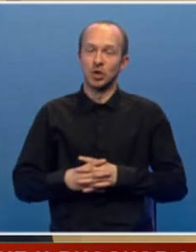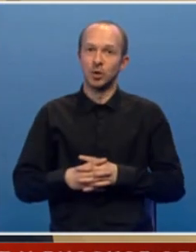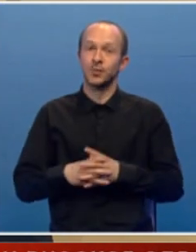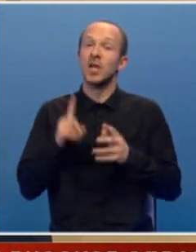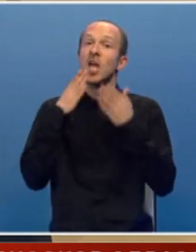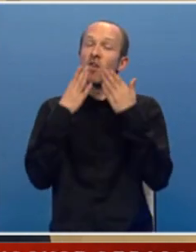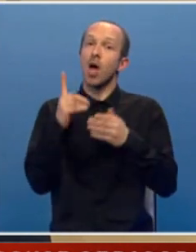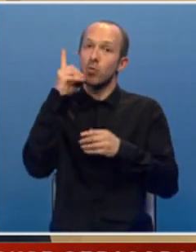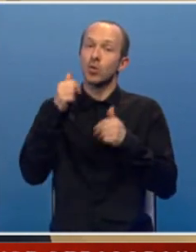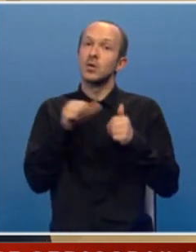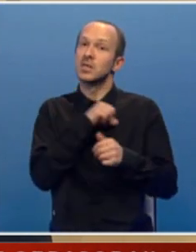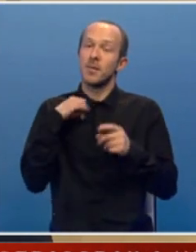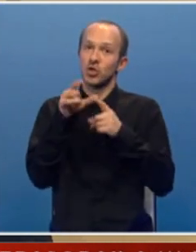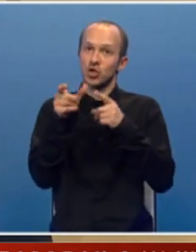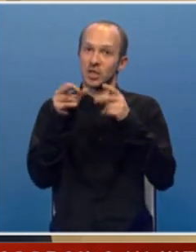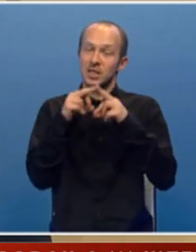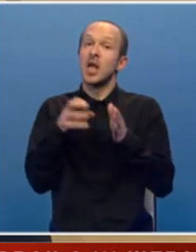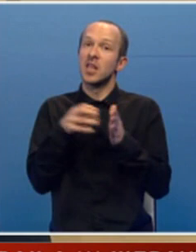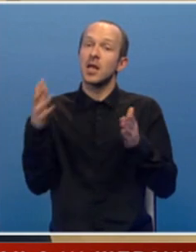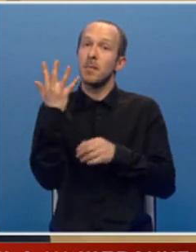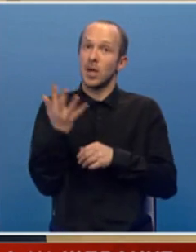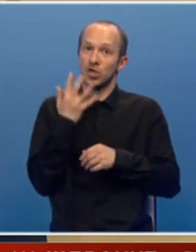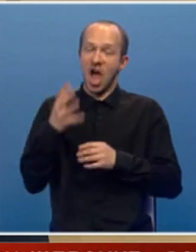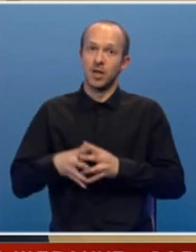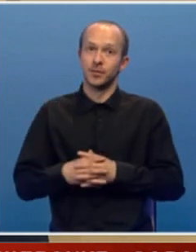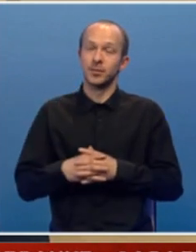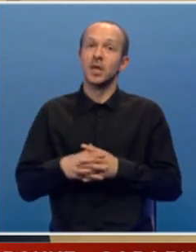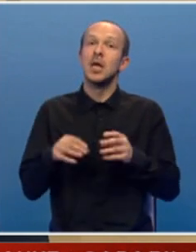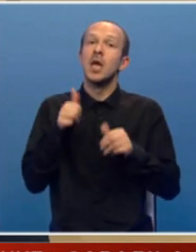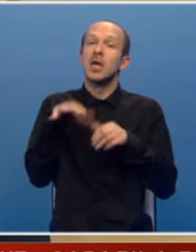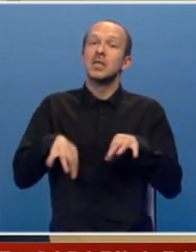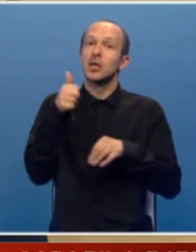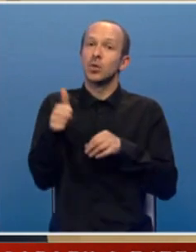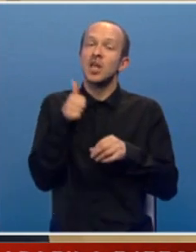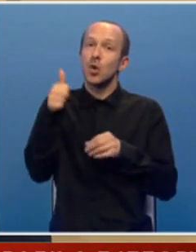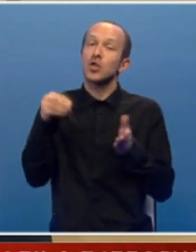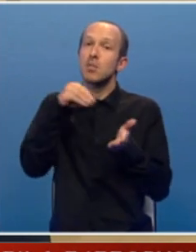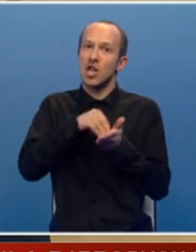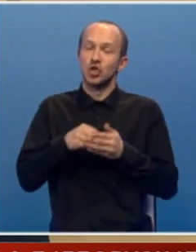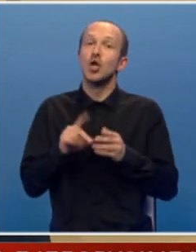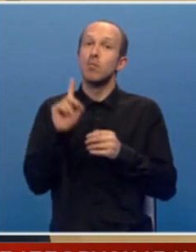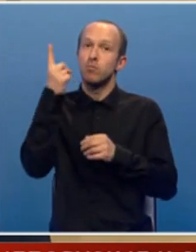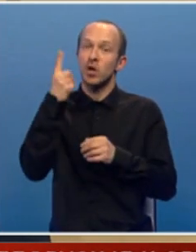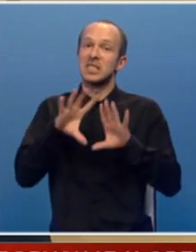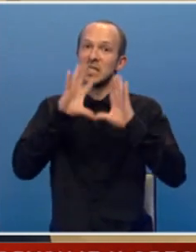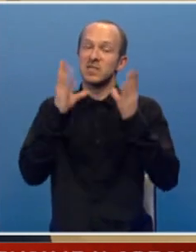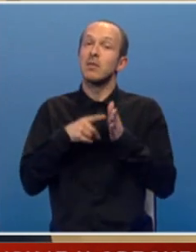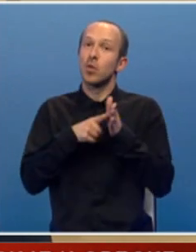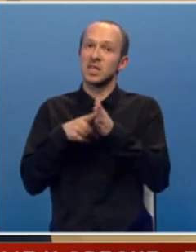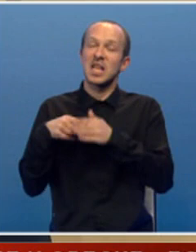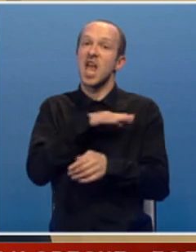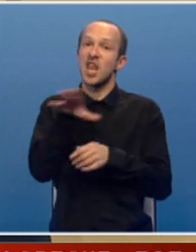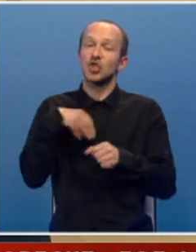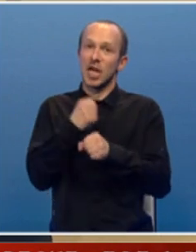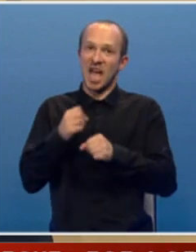I evo, hvala Bogu, sama činjenica da on traje pet godina, da iz godine u godinu bilježi porast svih pokazatelja